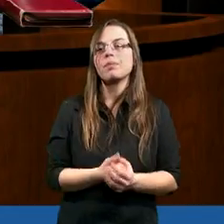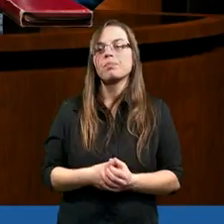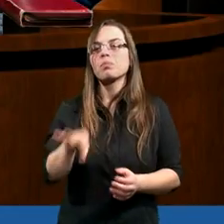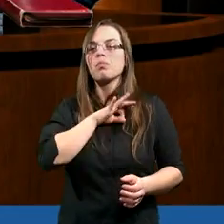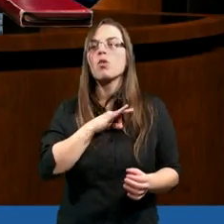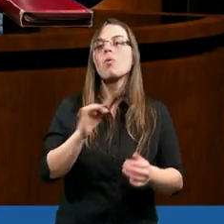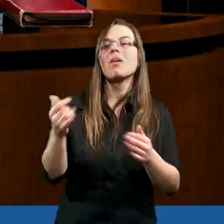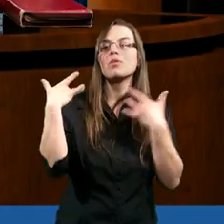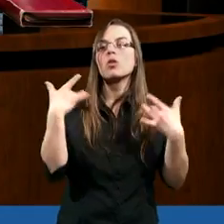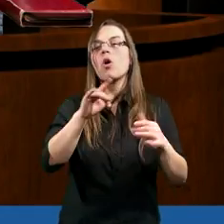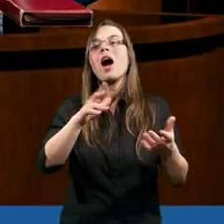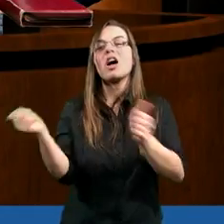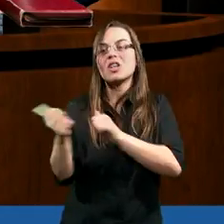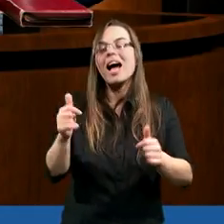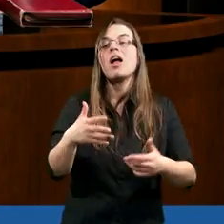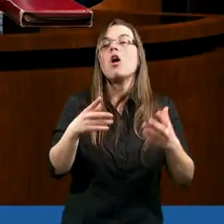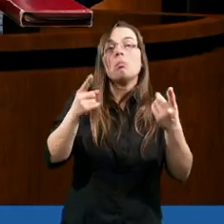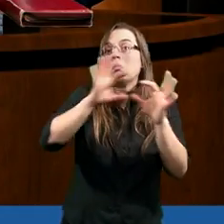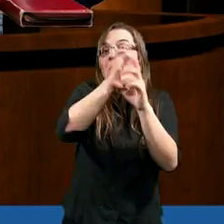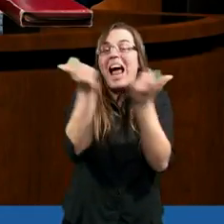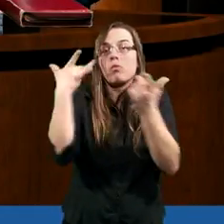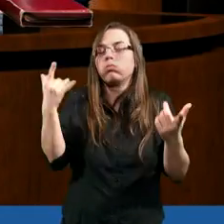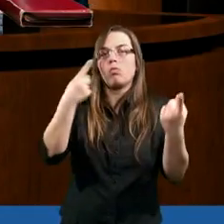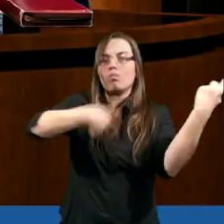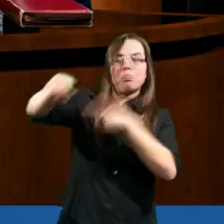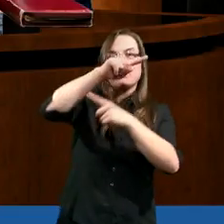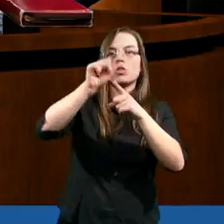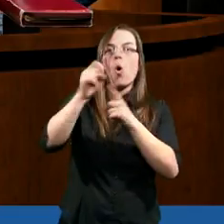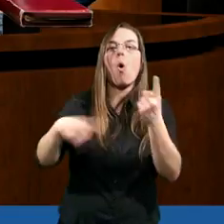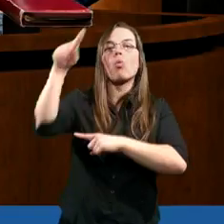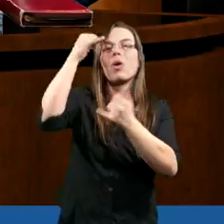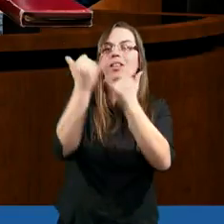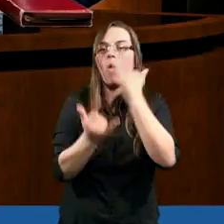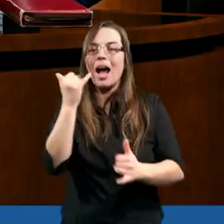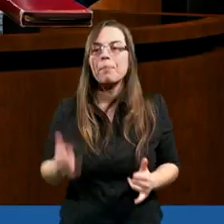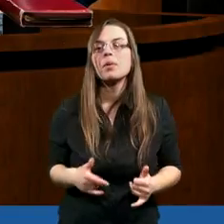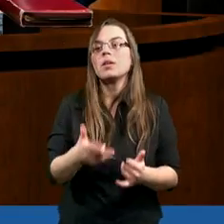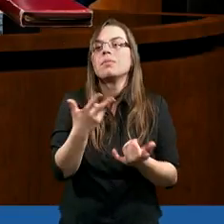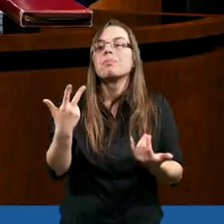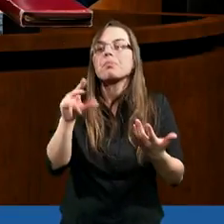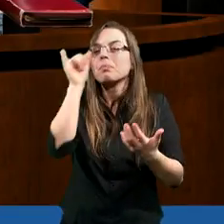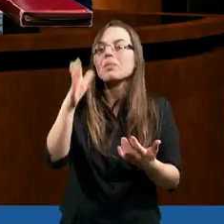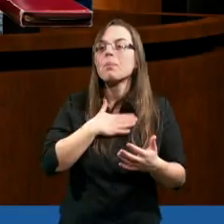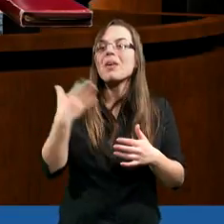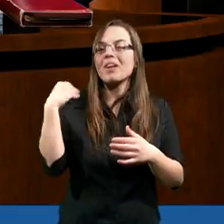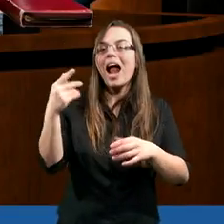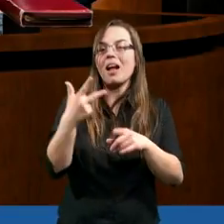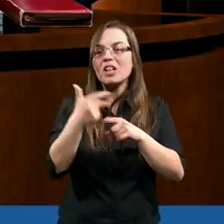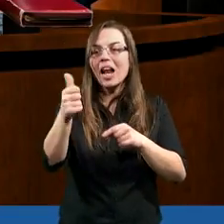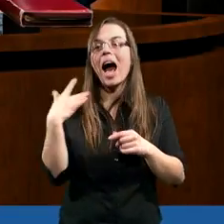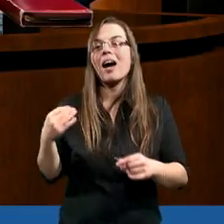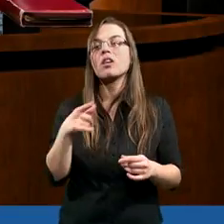W moim życiu chrzest przewrócił całe moje duchowe życie do góry nogami, bo jak się nawróciłem w wieku 21 lat,